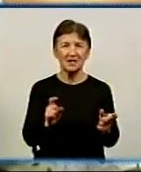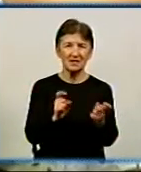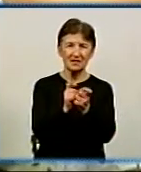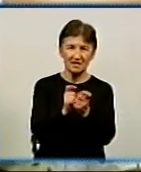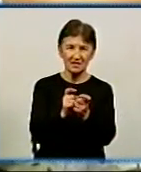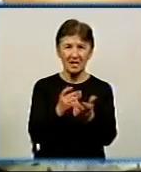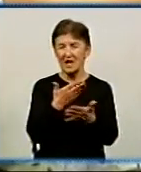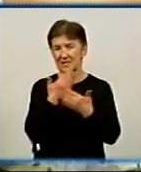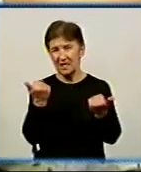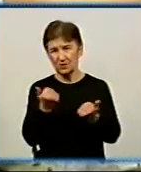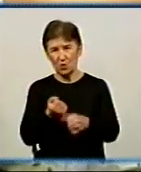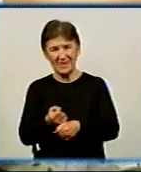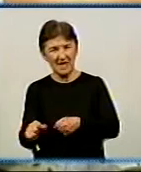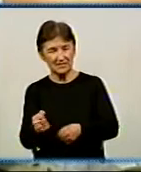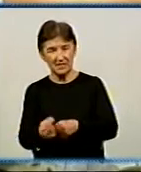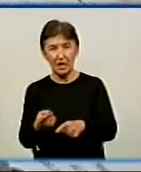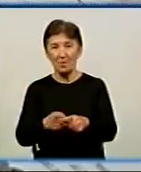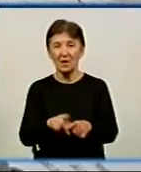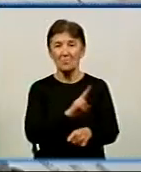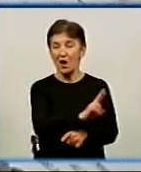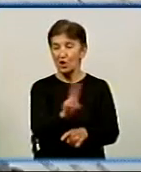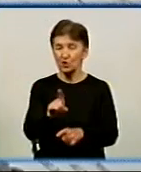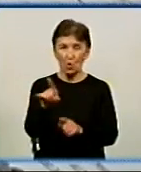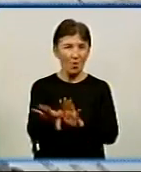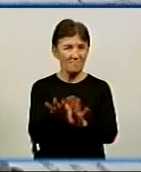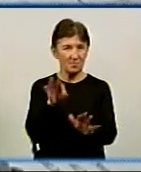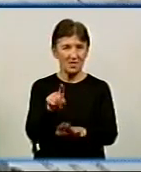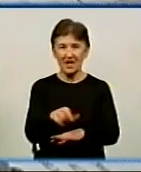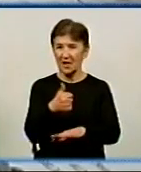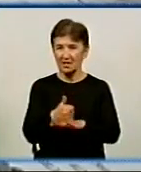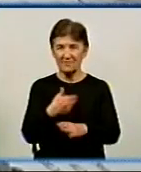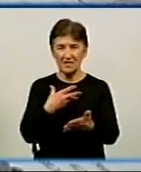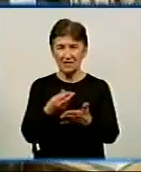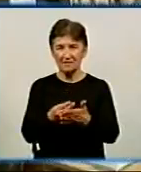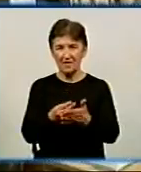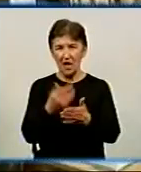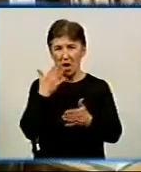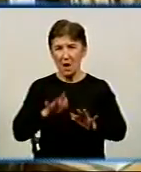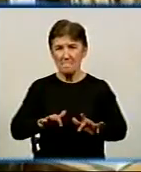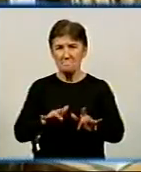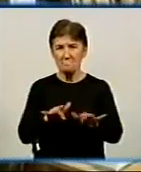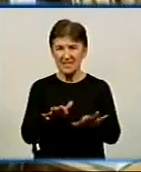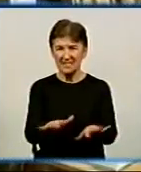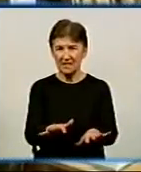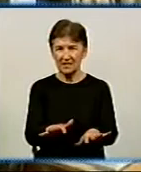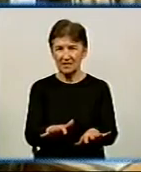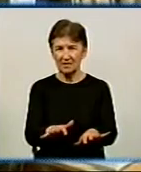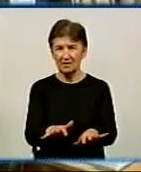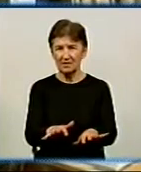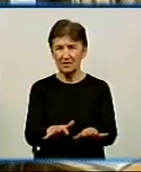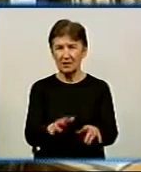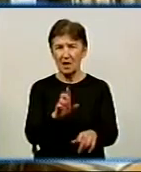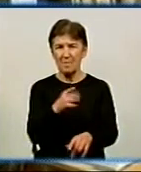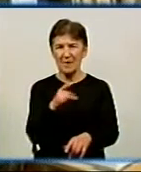війна, насилля. Тому всі, хто обрав для себе шлях капеланства, головною своєю місією вважає любов. Наша місія – донести Бога,